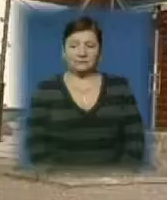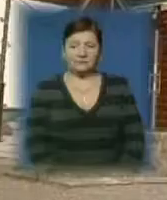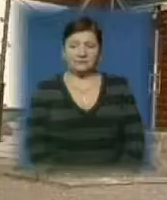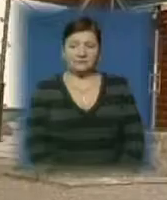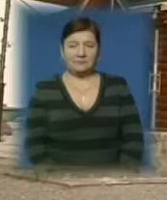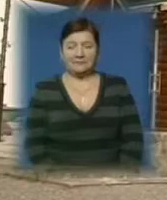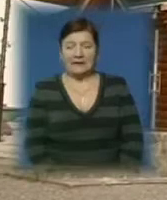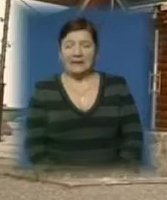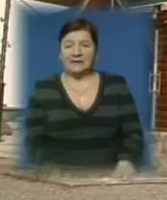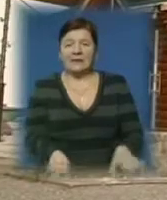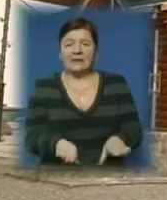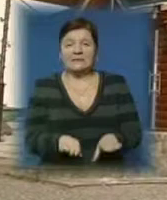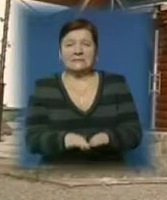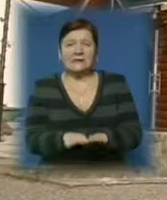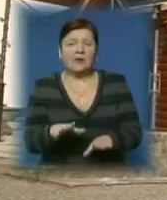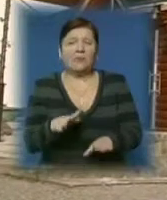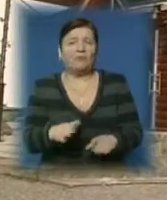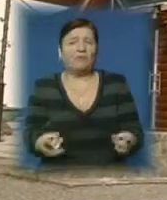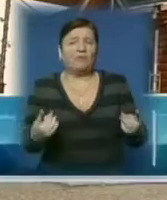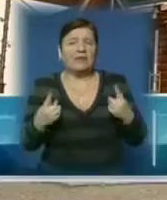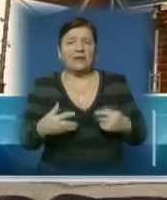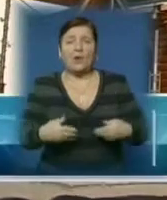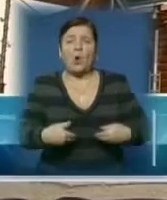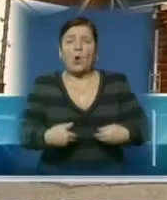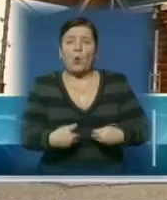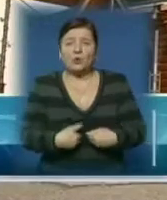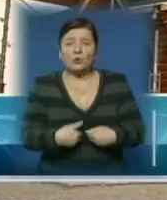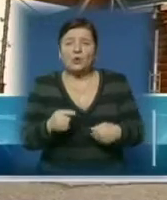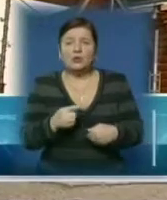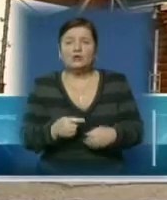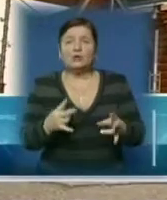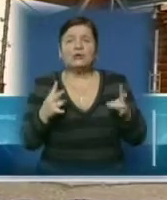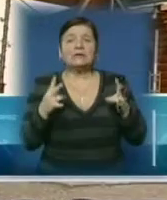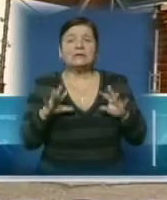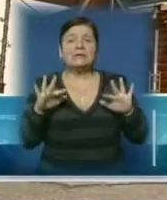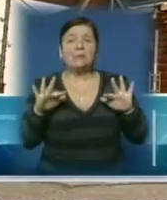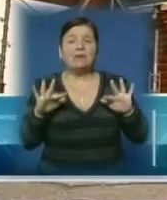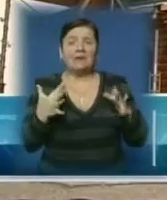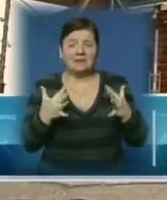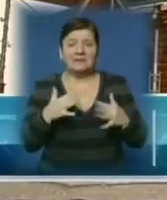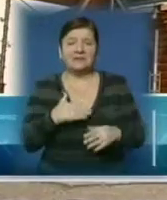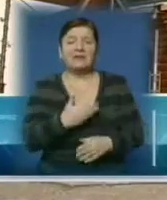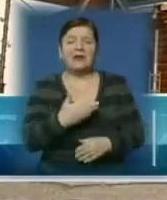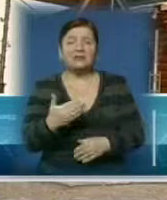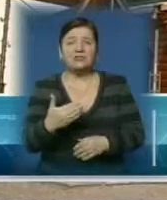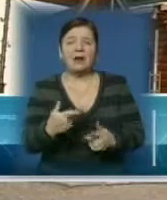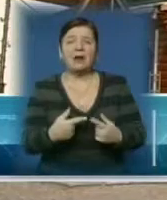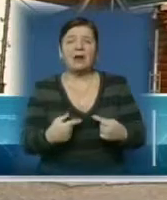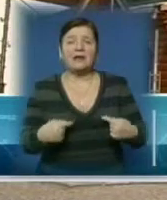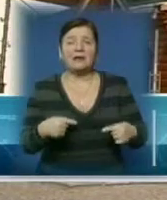Настільки був великий голод, що даже траплялися у нашій країні